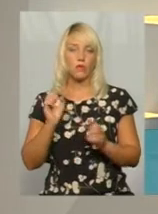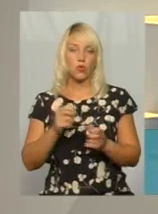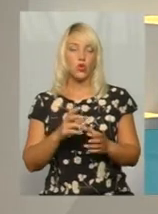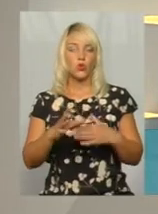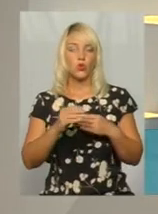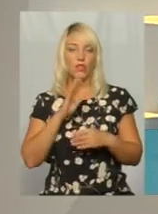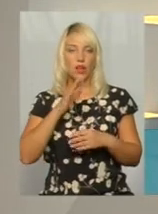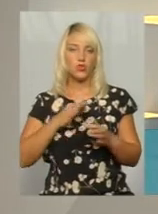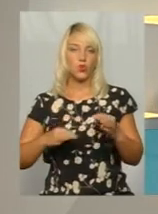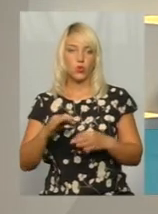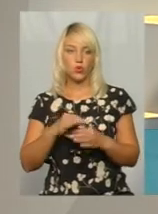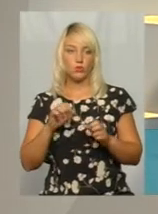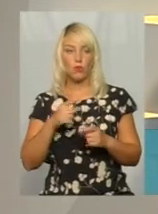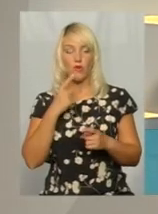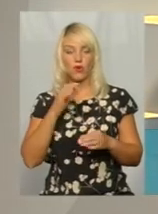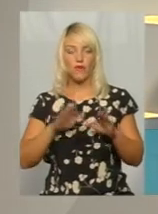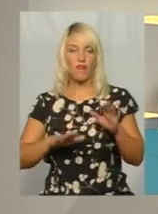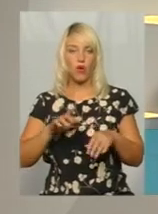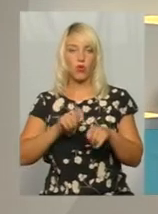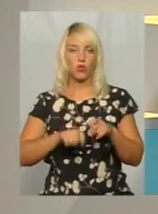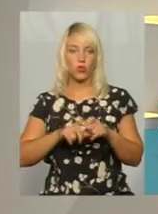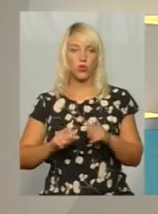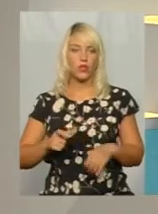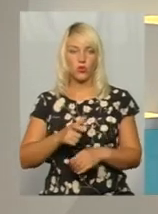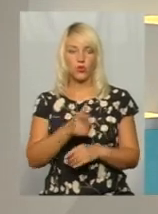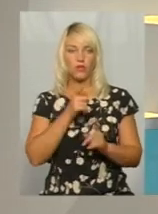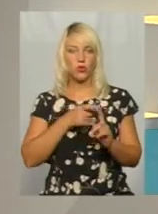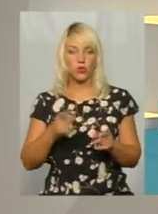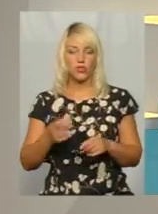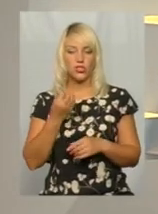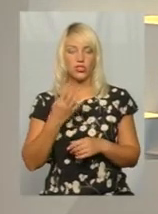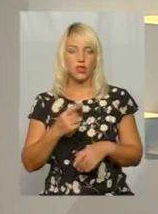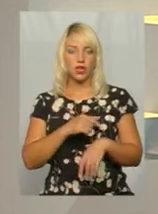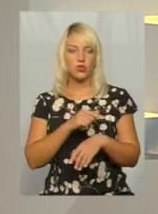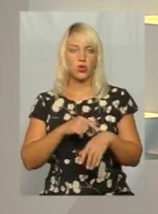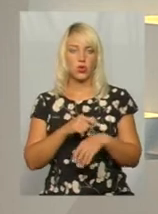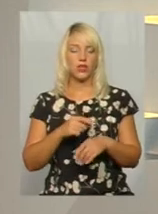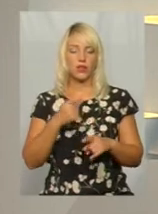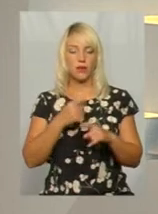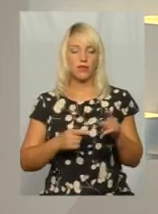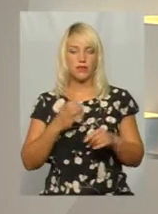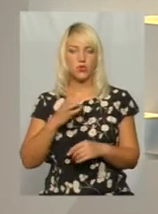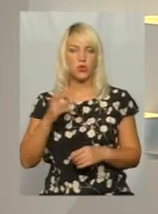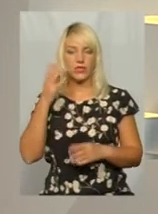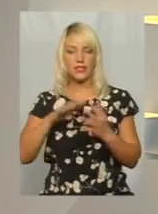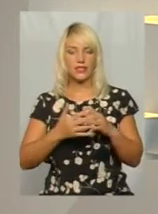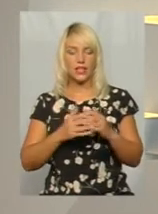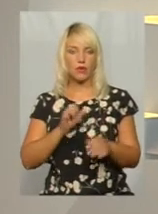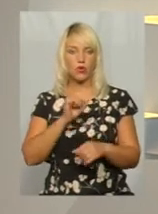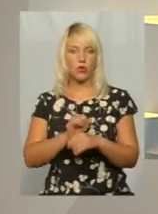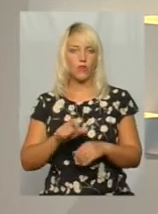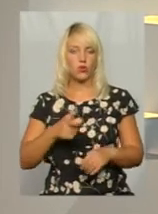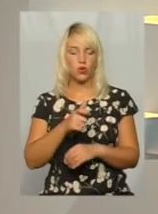А йтиметься нині про ваговий контроль на дорогах. Впродовж 14-ти годин півсотні селян блокували дорогу у селі